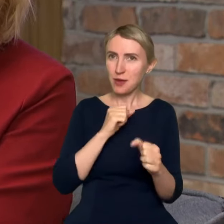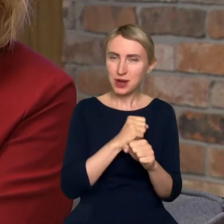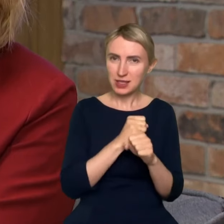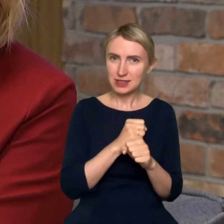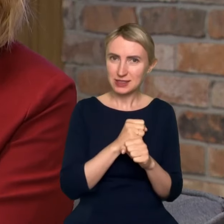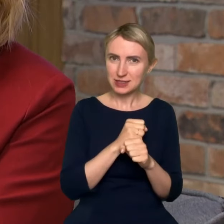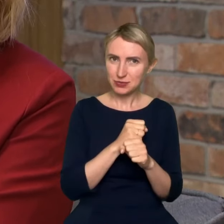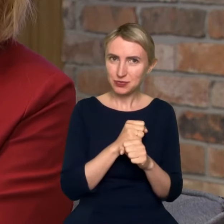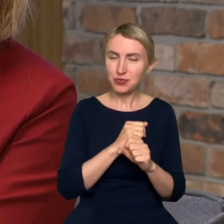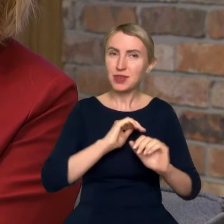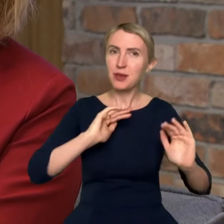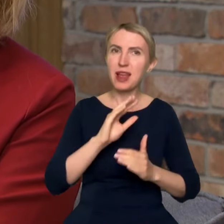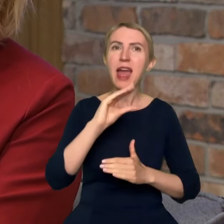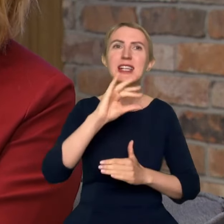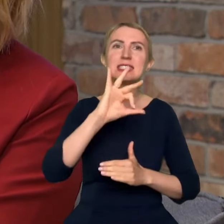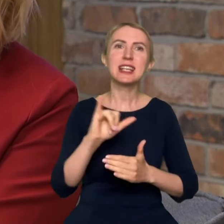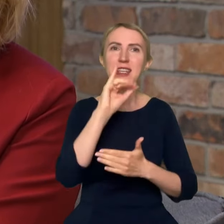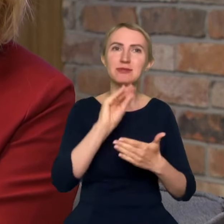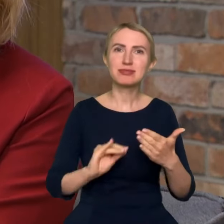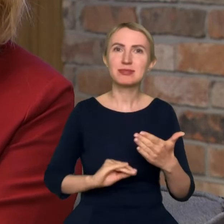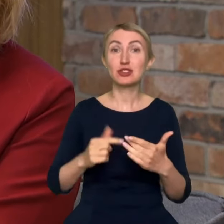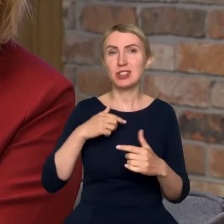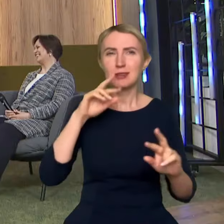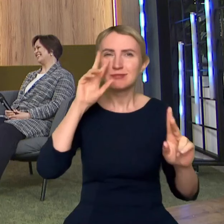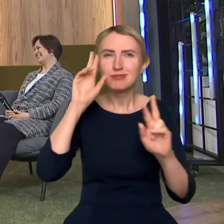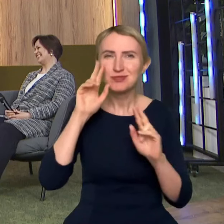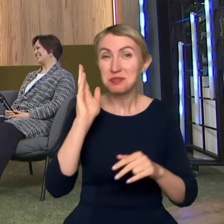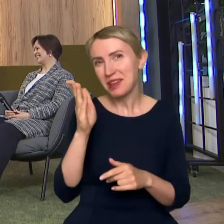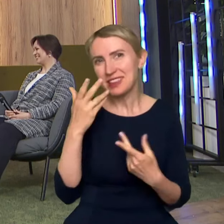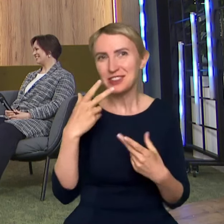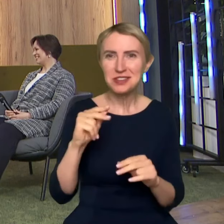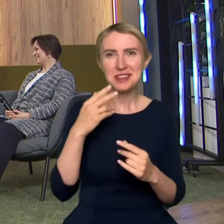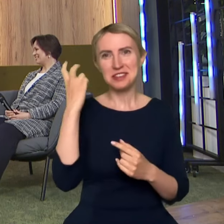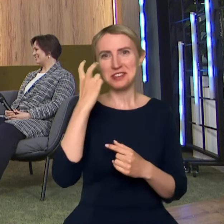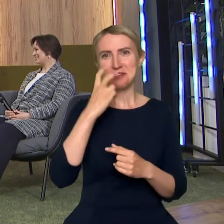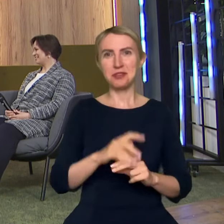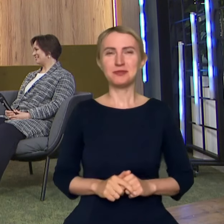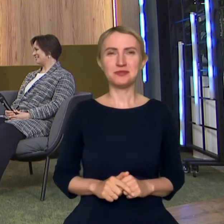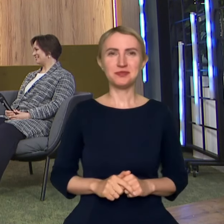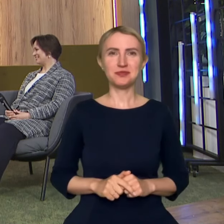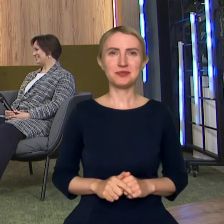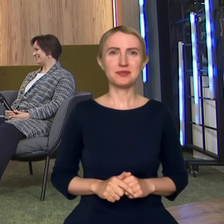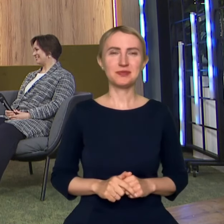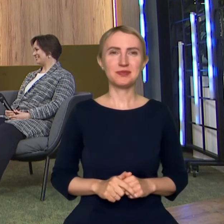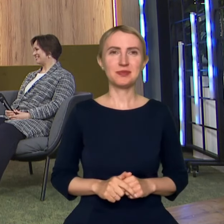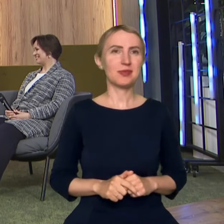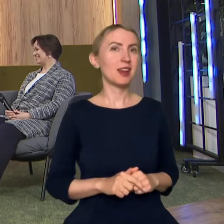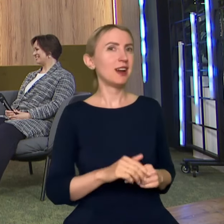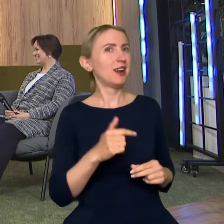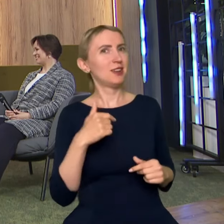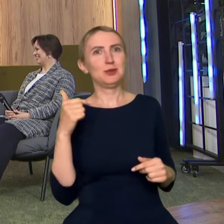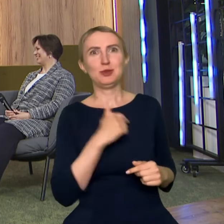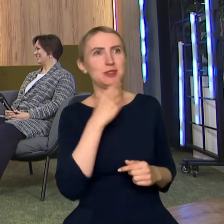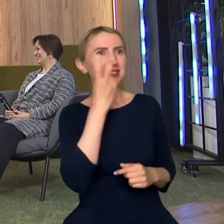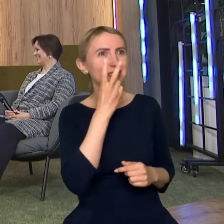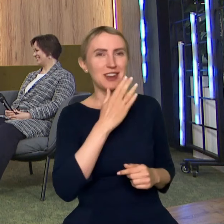esejach, czy zacznę rozpoznawać już lepiej te fragmenty. Ależ to musi być fascyne, jesteśmy w